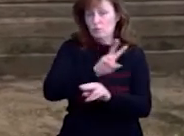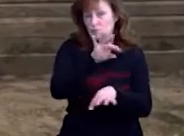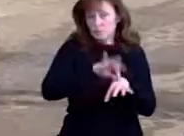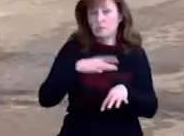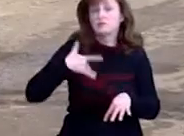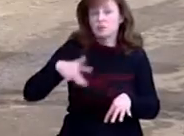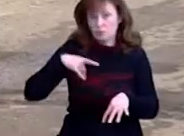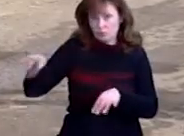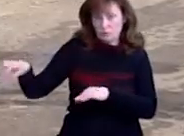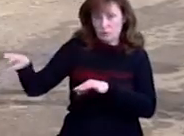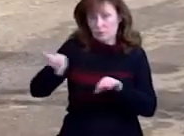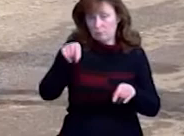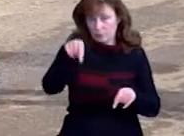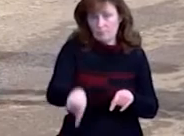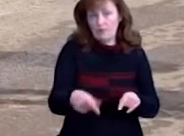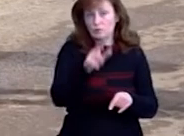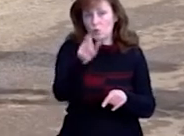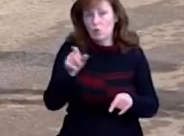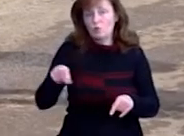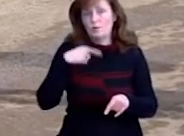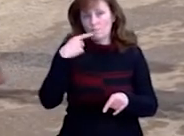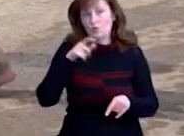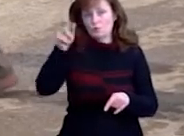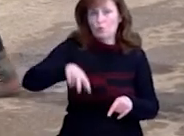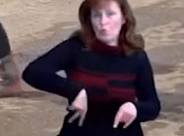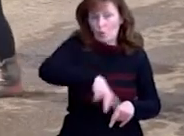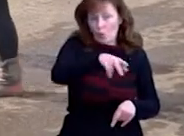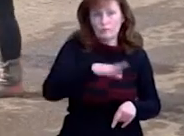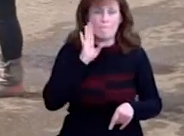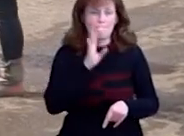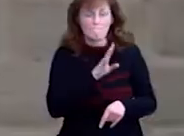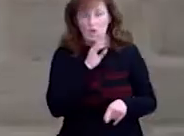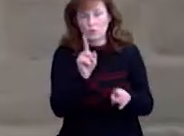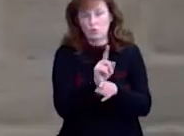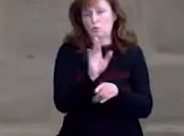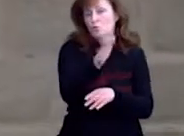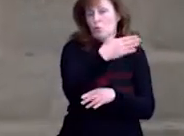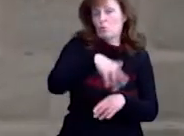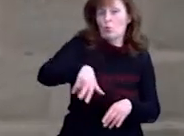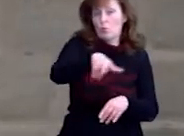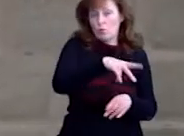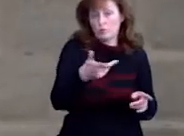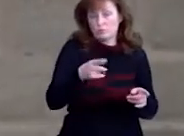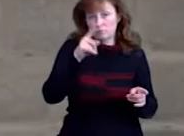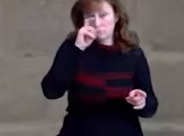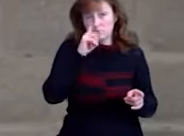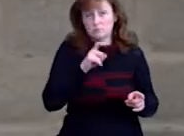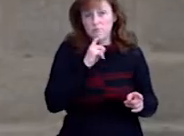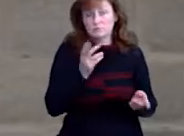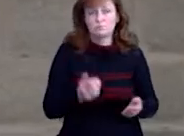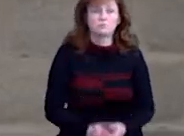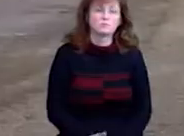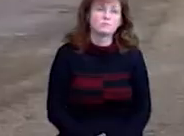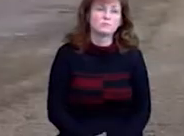сюди привезли? Люди говорять, що він ходить і мати його ходить. Ніхто не думав, що таке могло до нас сюди